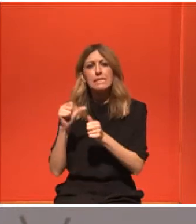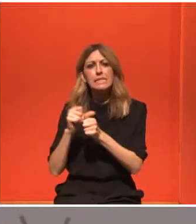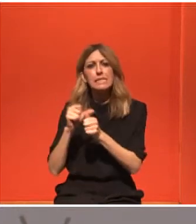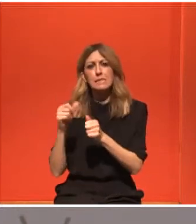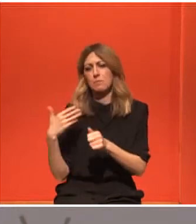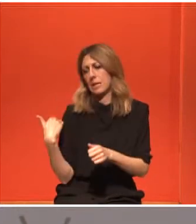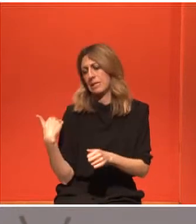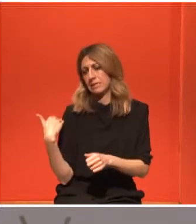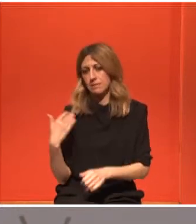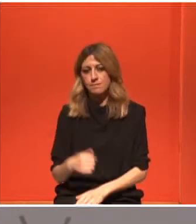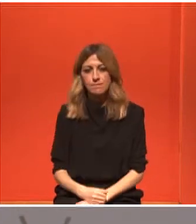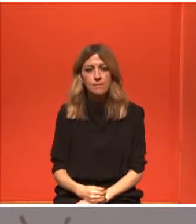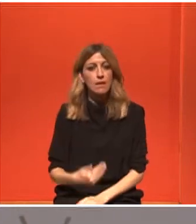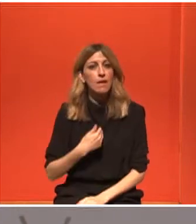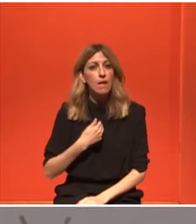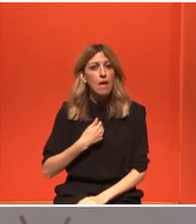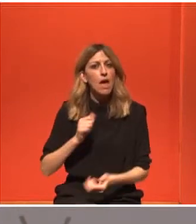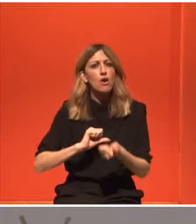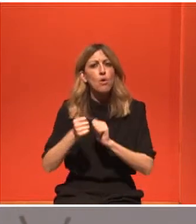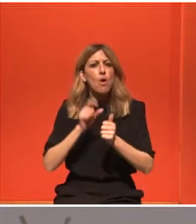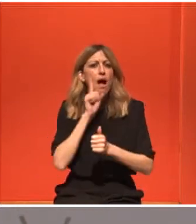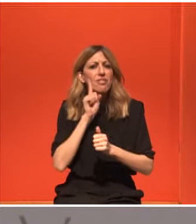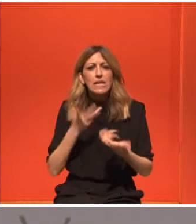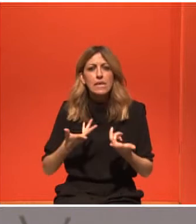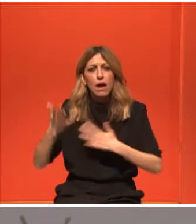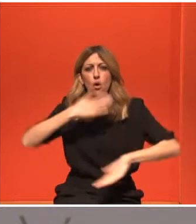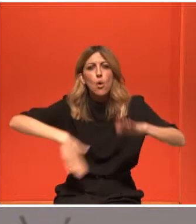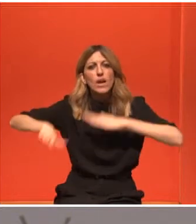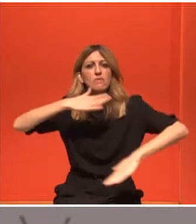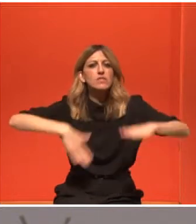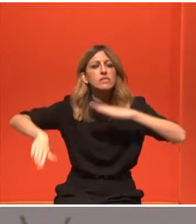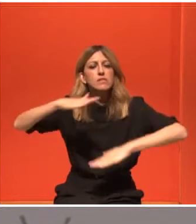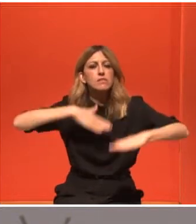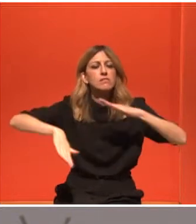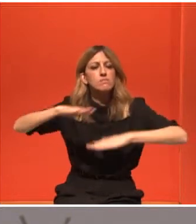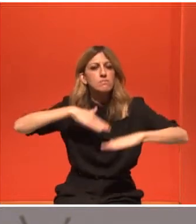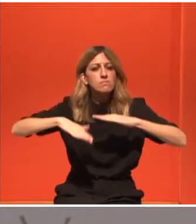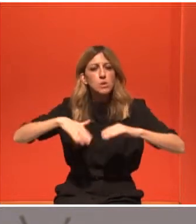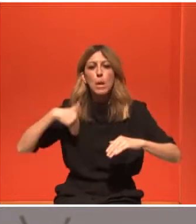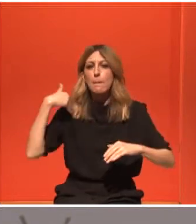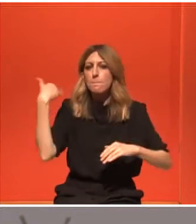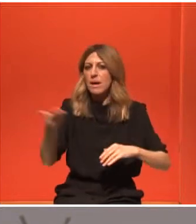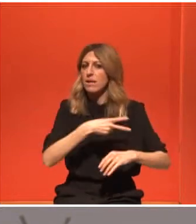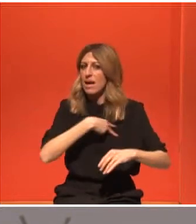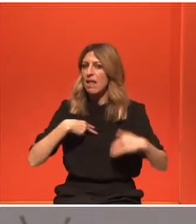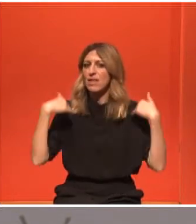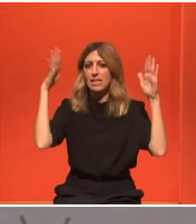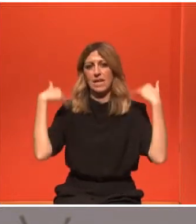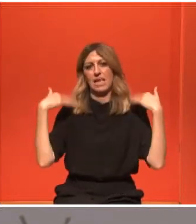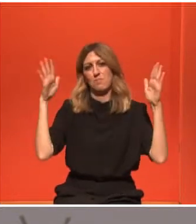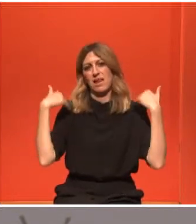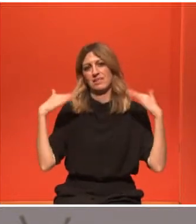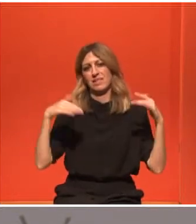Ήμουν αθλήτρια, ήμουν κολυμβήτρια, μετέπειτα έγινα γυμνάστρια, έκανα αυτό που αγαπούσα.